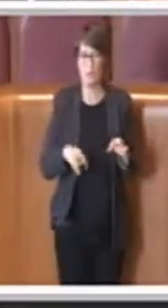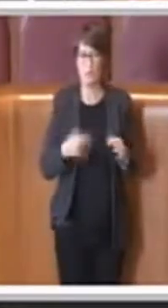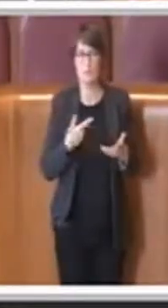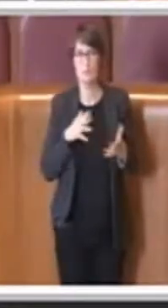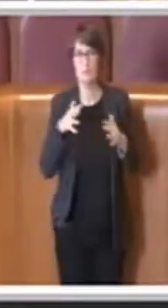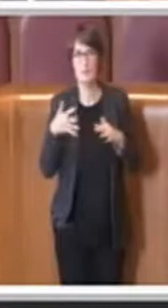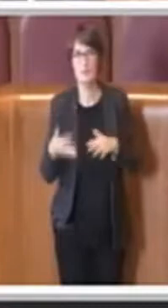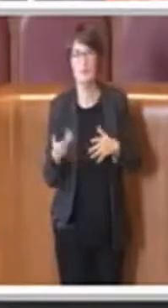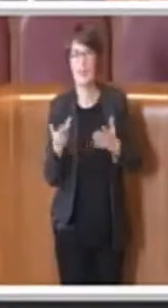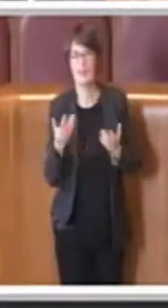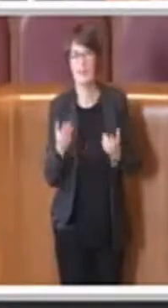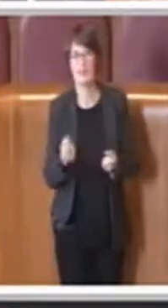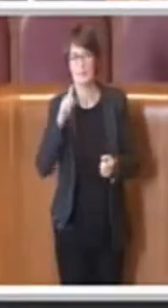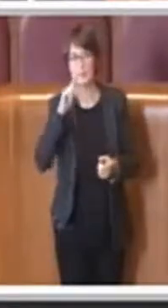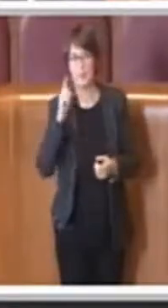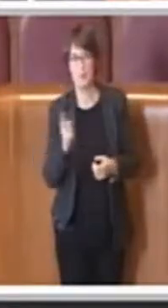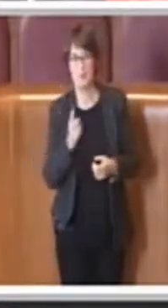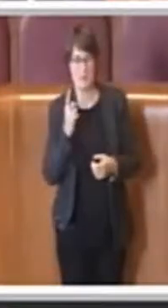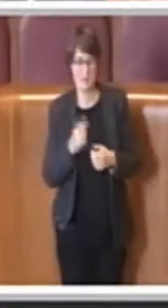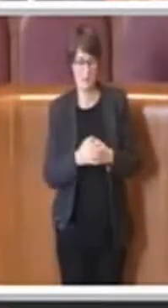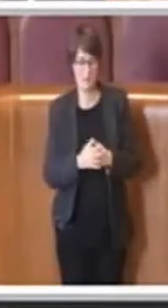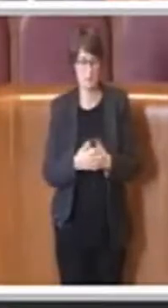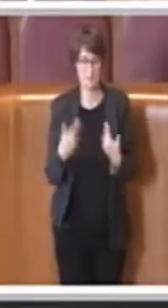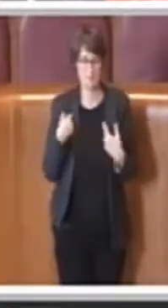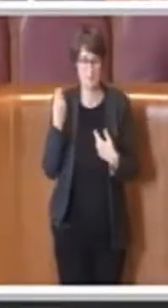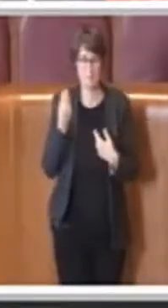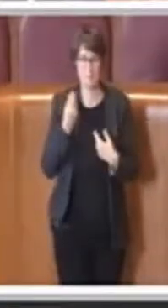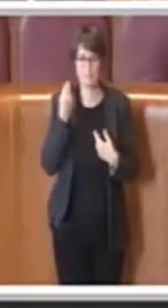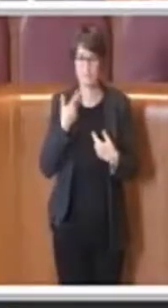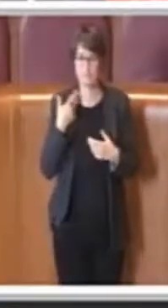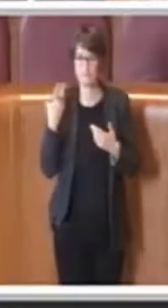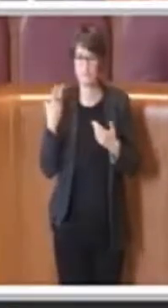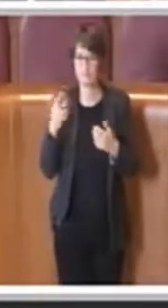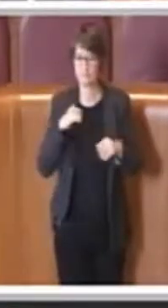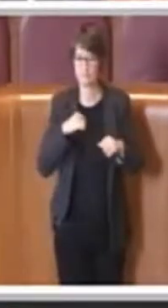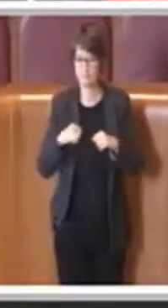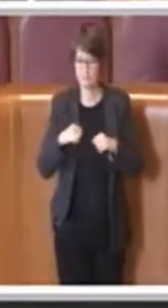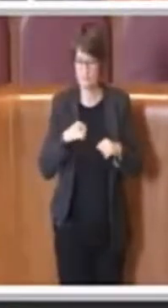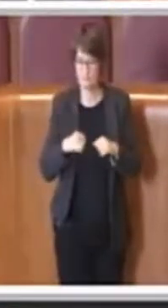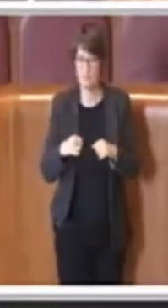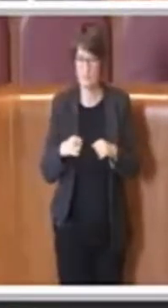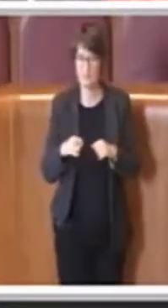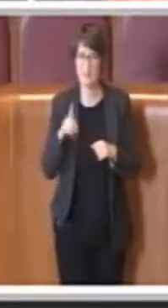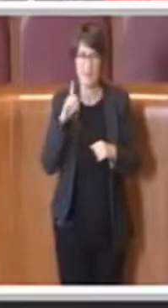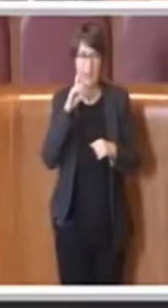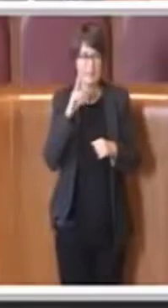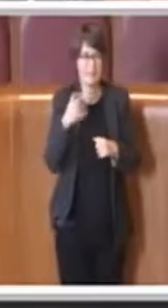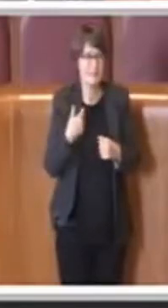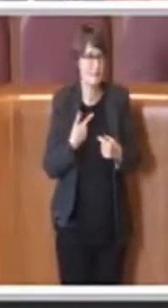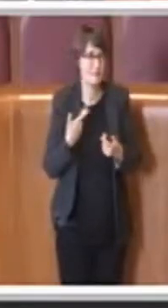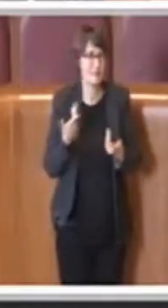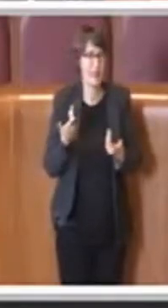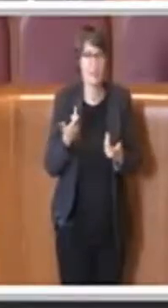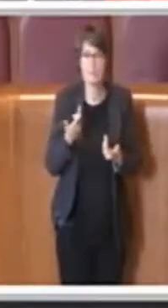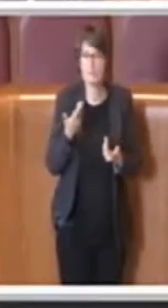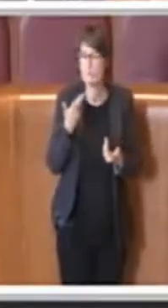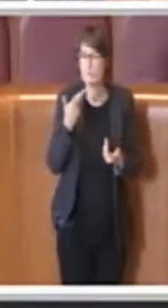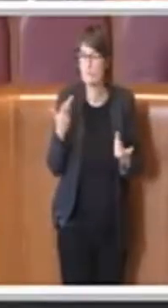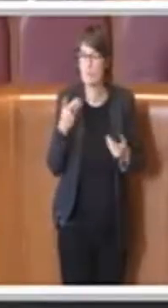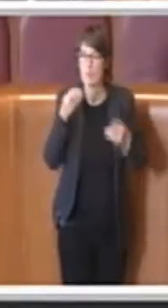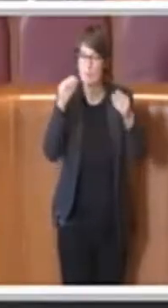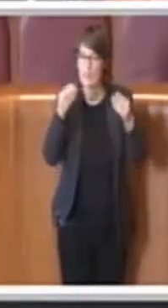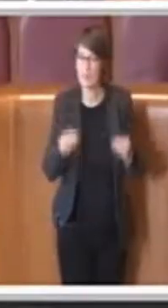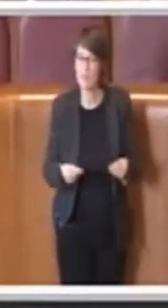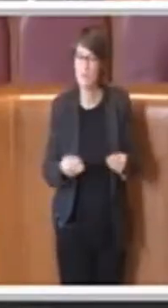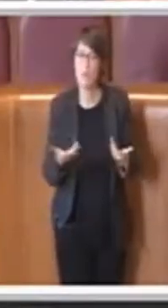Io ritengo che l'amministrazione debba, quando si parla di piattaforme, partire dal riuso delle piattaforme, magari che